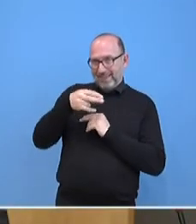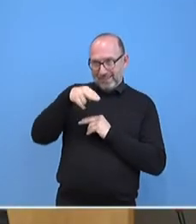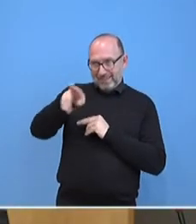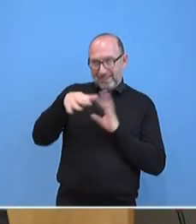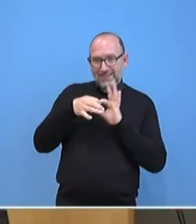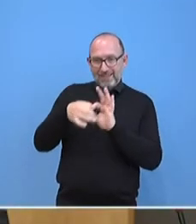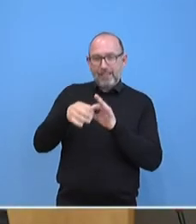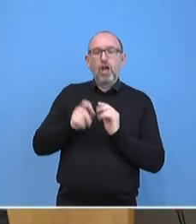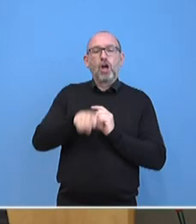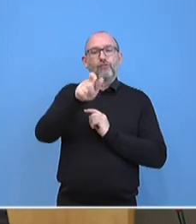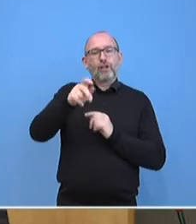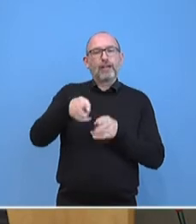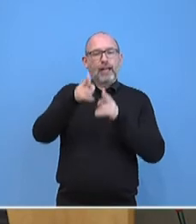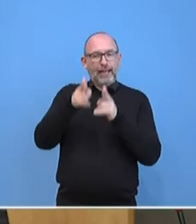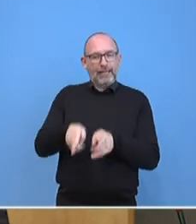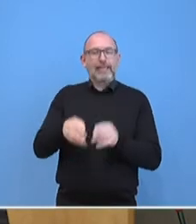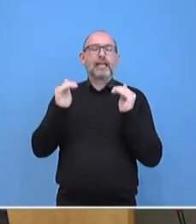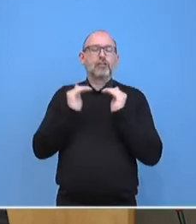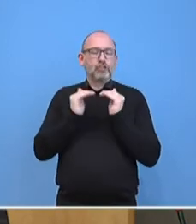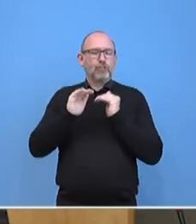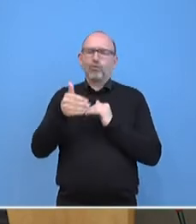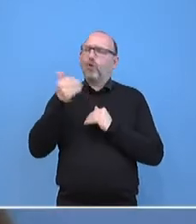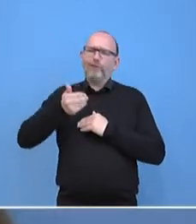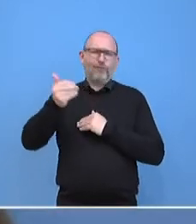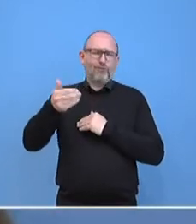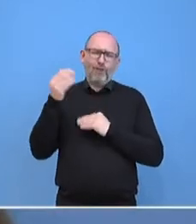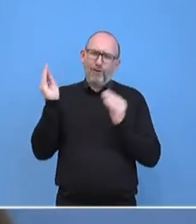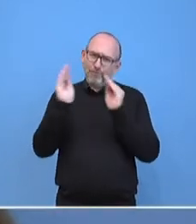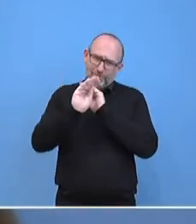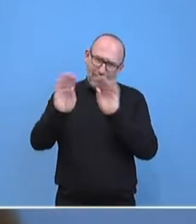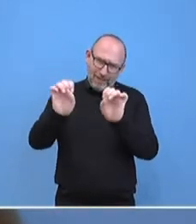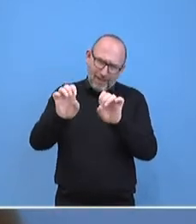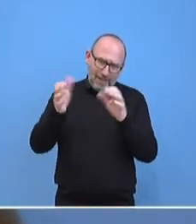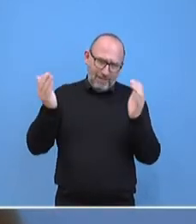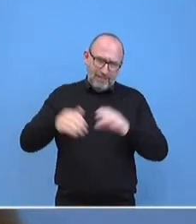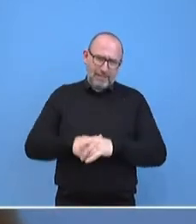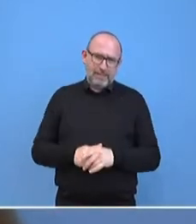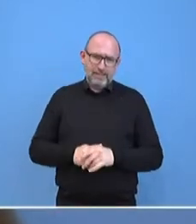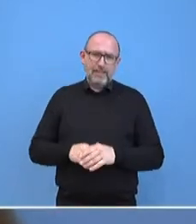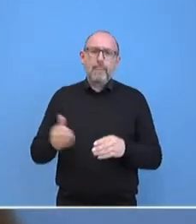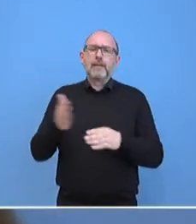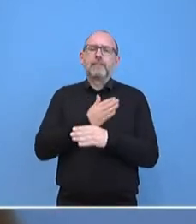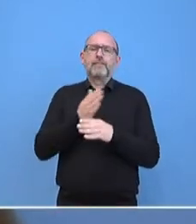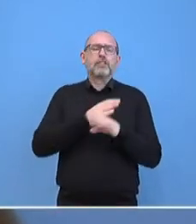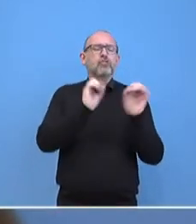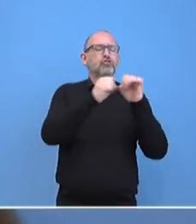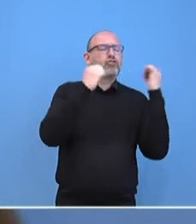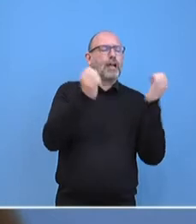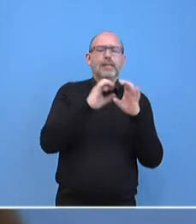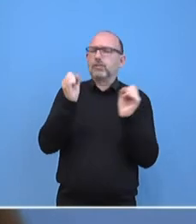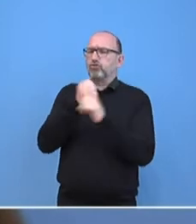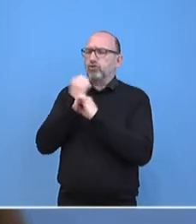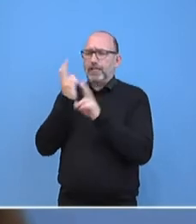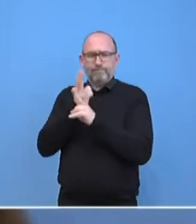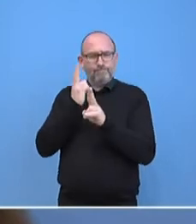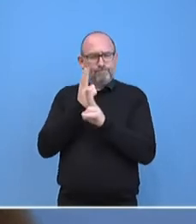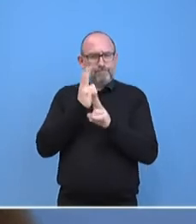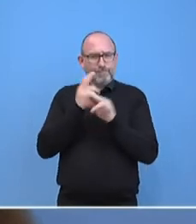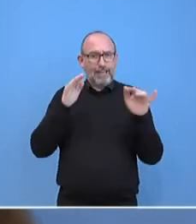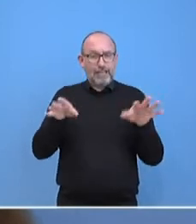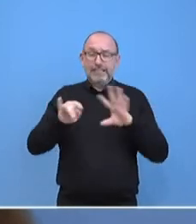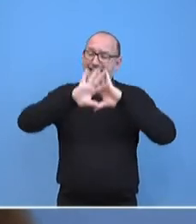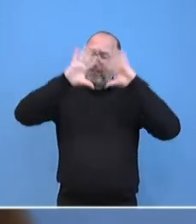Status. Sie wissen, also ich habe bereits ausgeführt mehrfach, dass der Konflikt zwischenstaatlicher Natur ist und seit Jahrzehnten bereits andauert, ein sehr